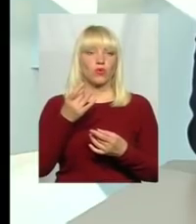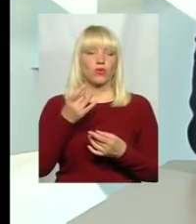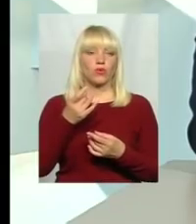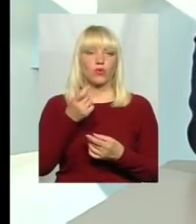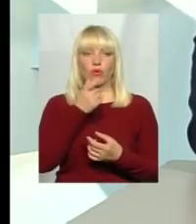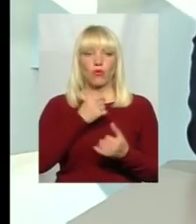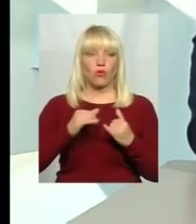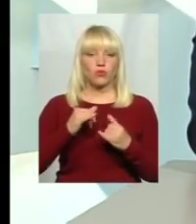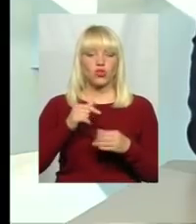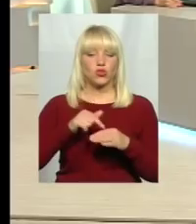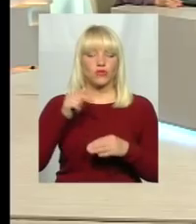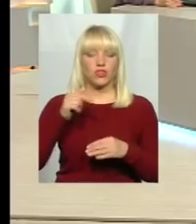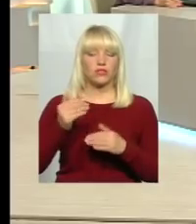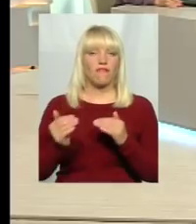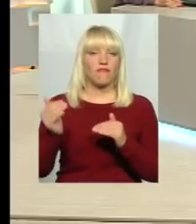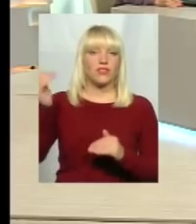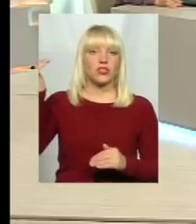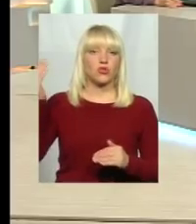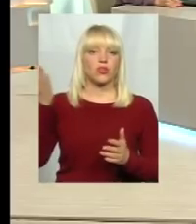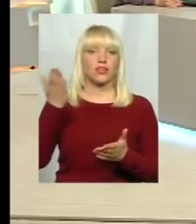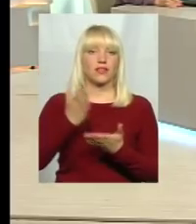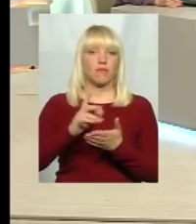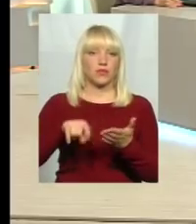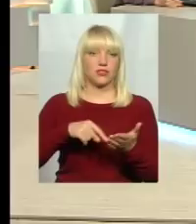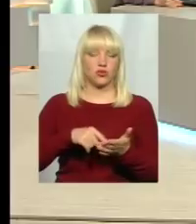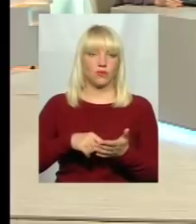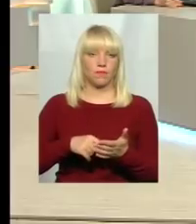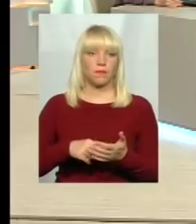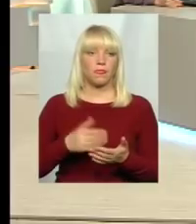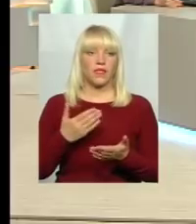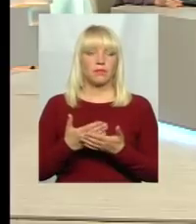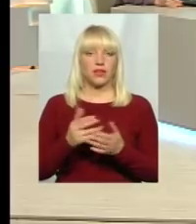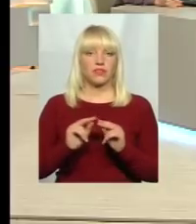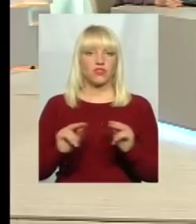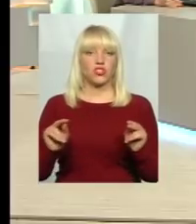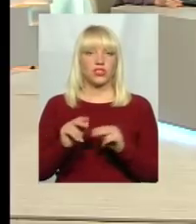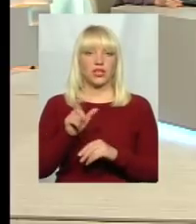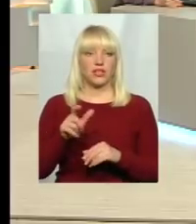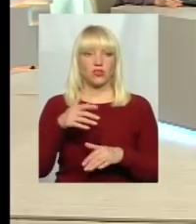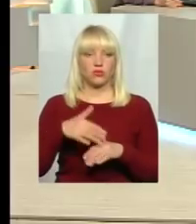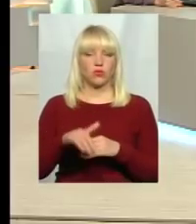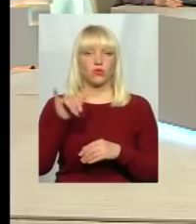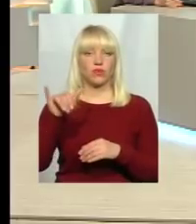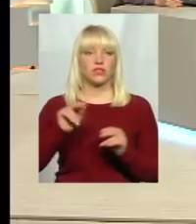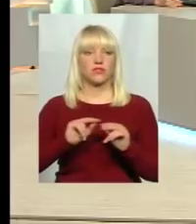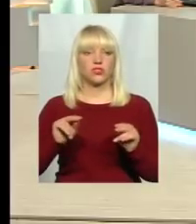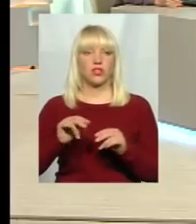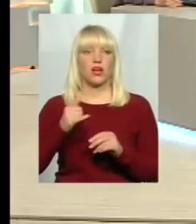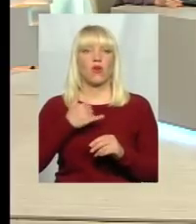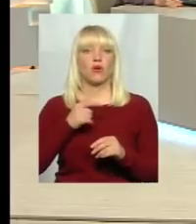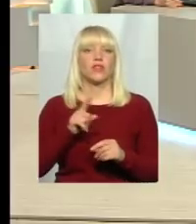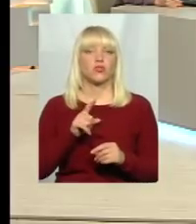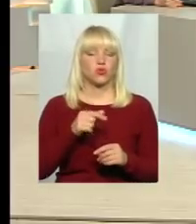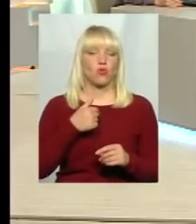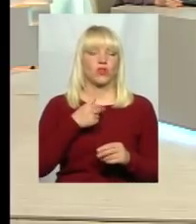знаходяться сьогодні громади міста. Її треба виходити, да? Там, навожу приклад, вчителів, кажуть, ну, візьмите, ваш вчителів такий, а в нас там же корову